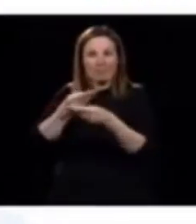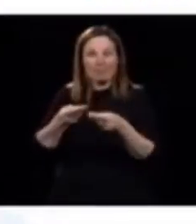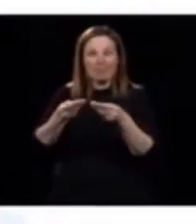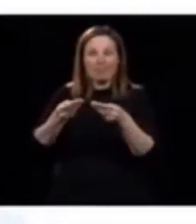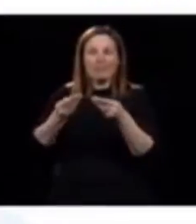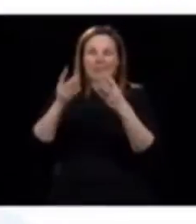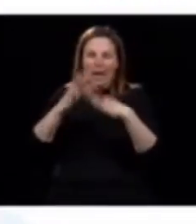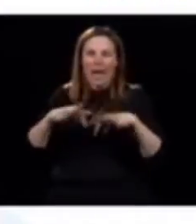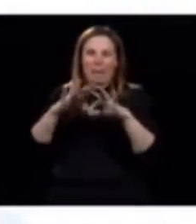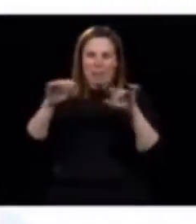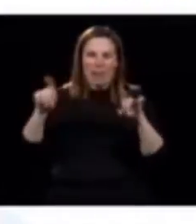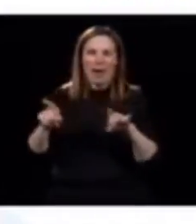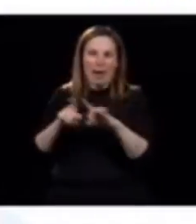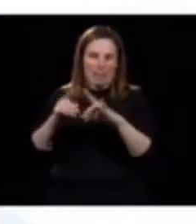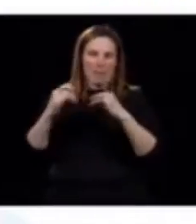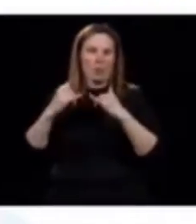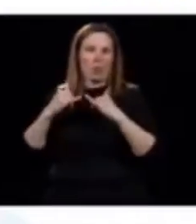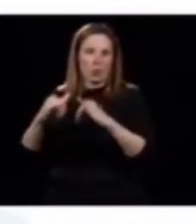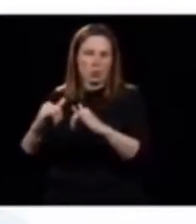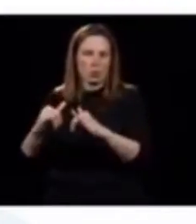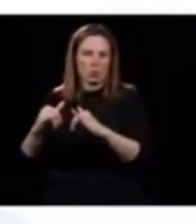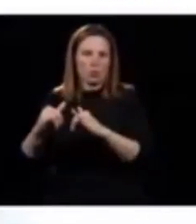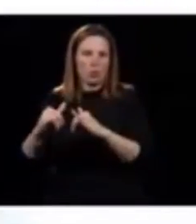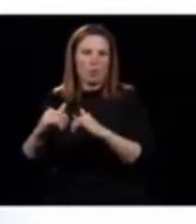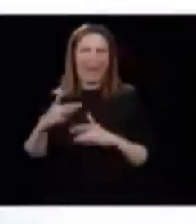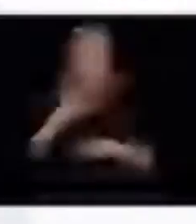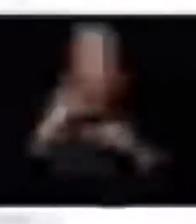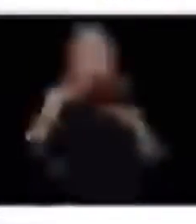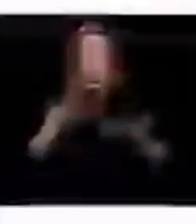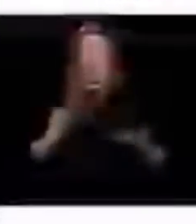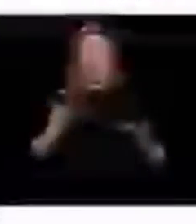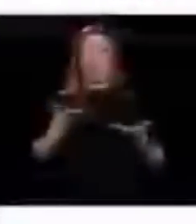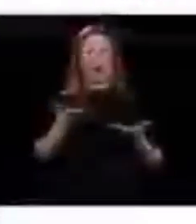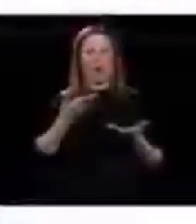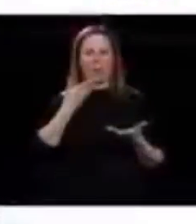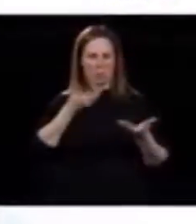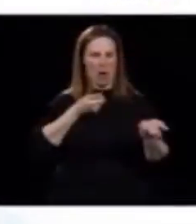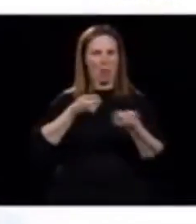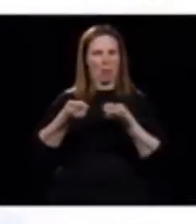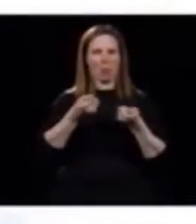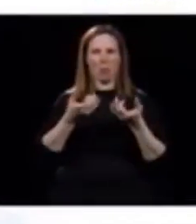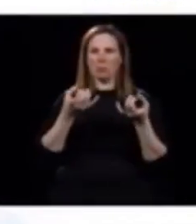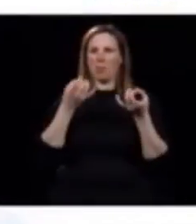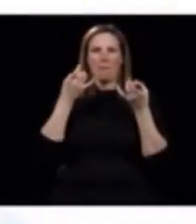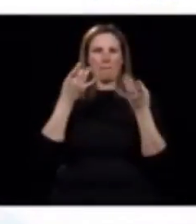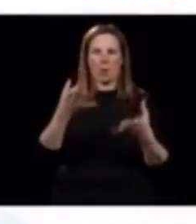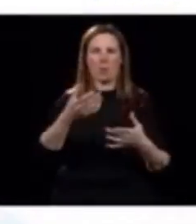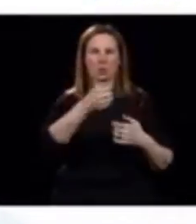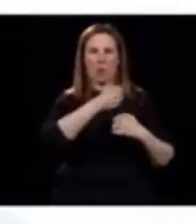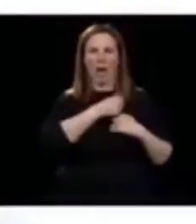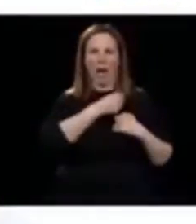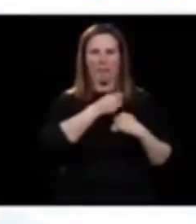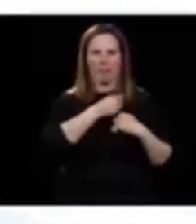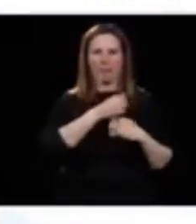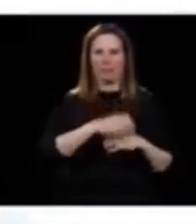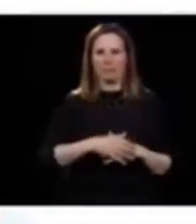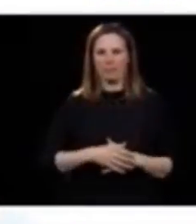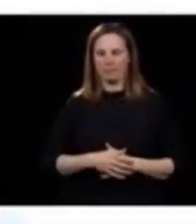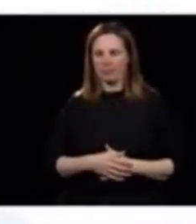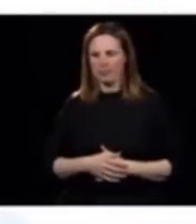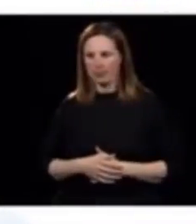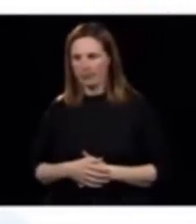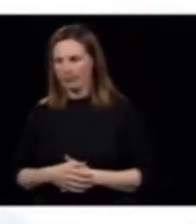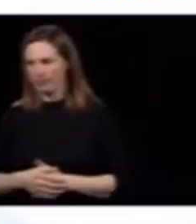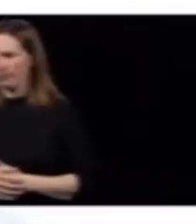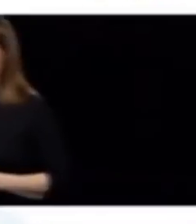Donc, pour l'instant, là, c'est sous contrôle. On ne pense pas avoir besoin de l'armée. J'aimerais aussi vous entendre concernant les